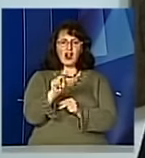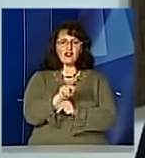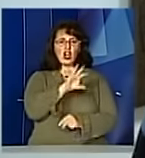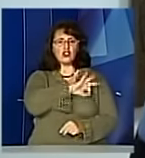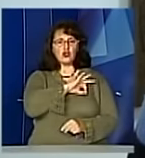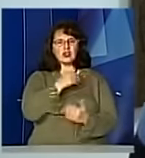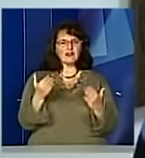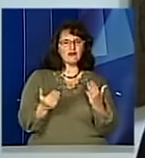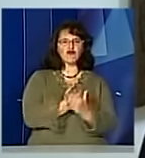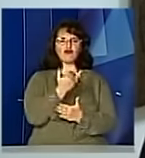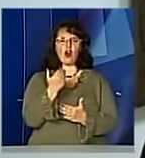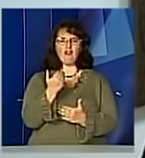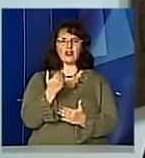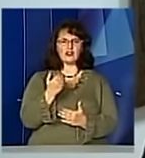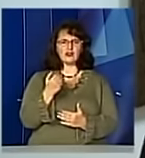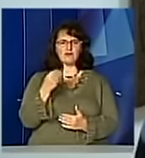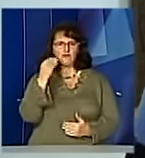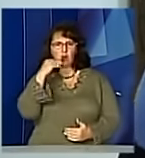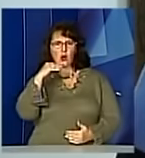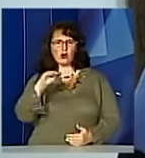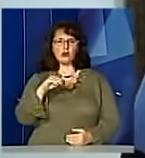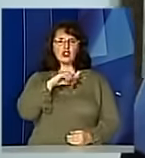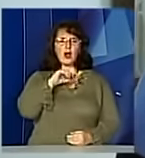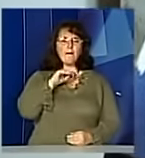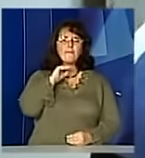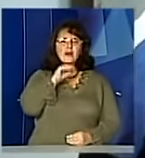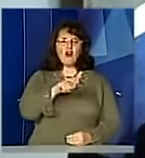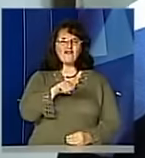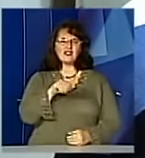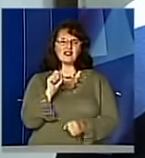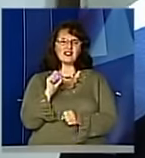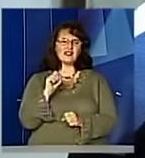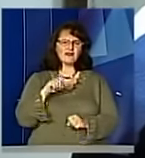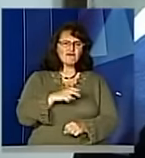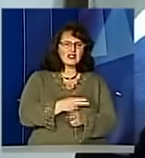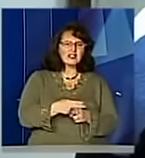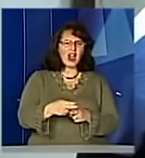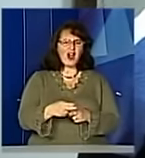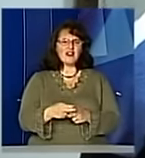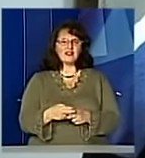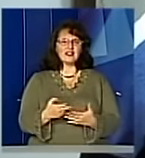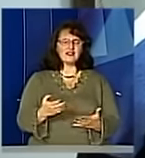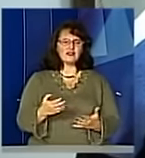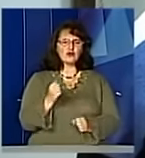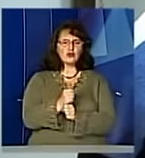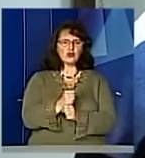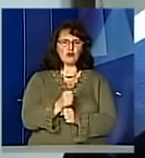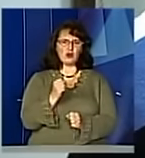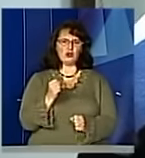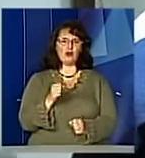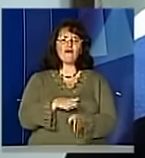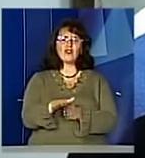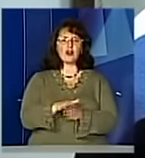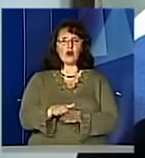поєднувати професійну діяльність з високими моральними і етичними якостями і базувати свою роботу на